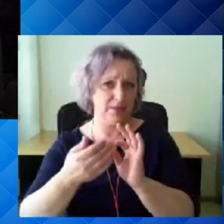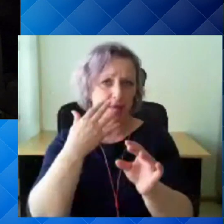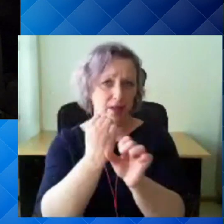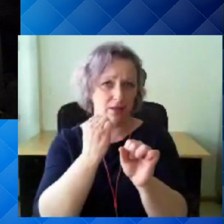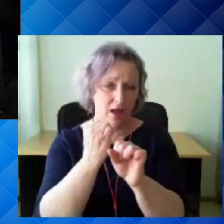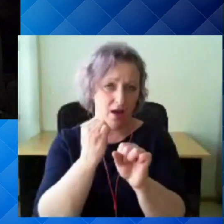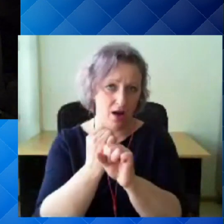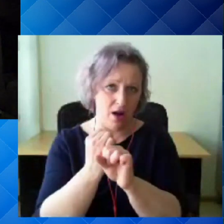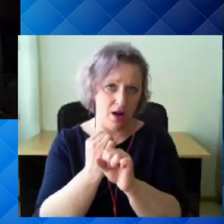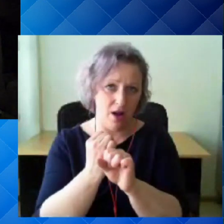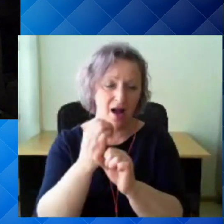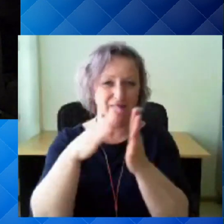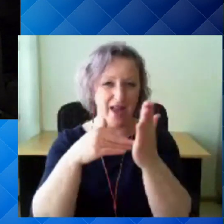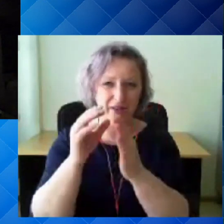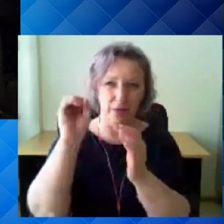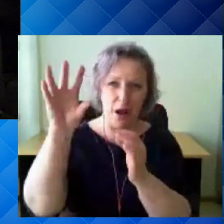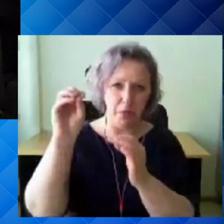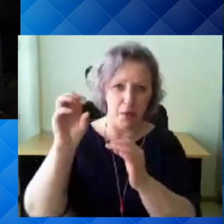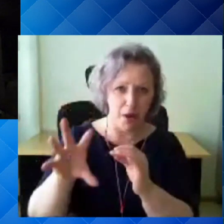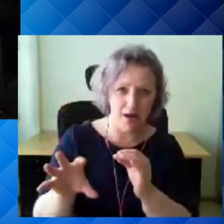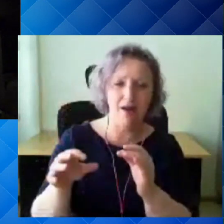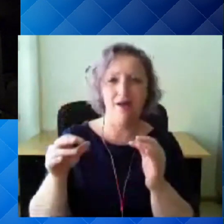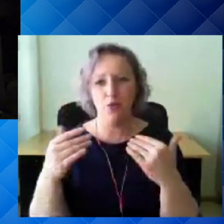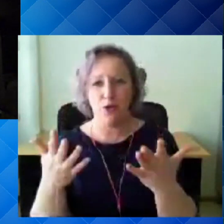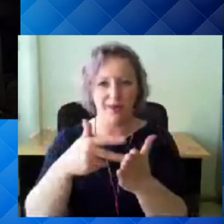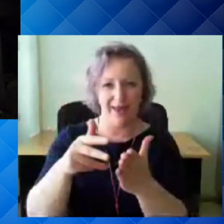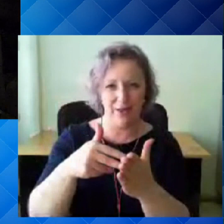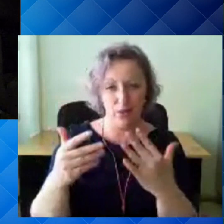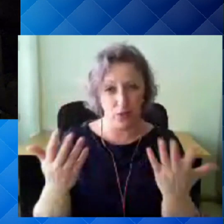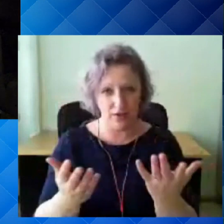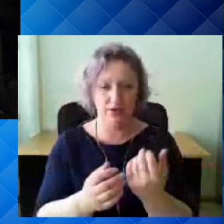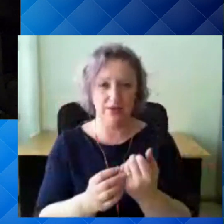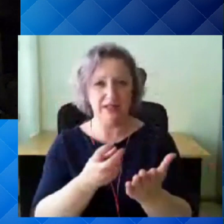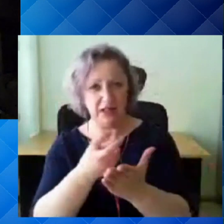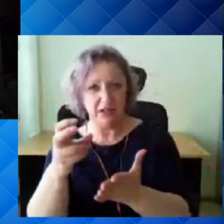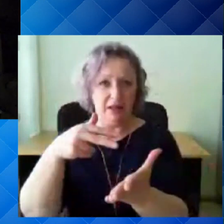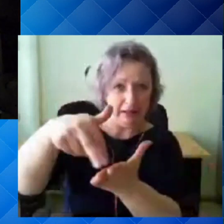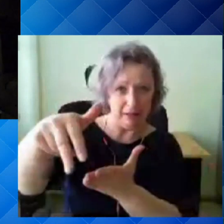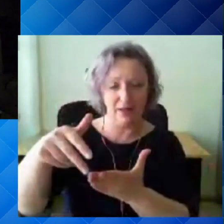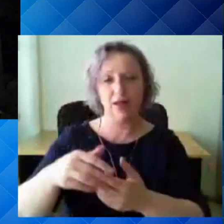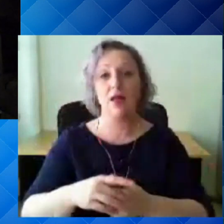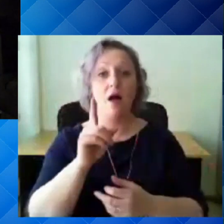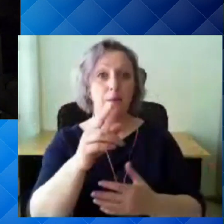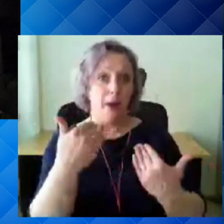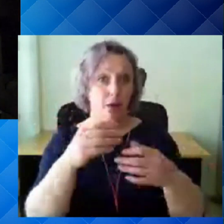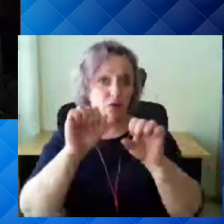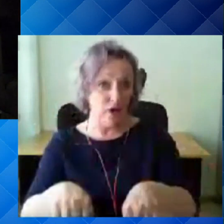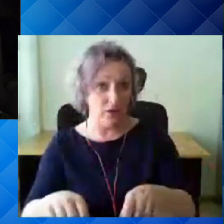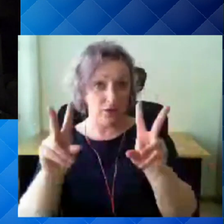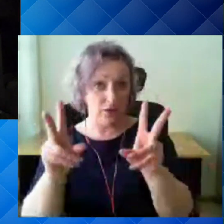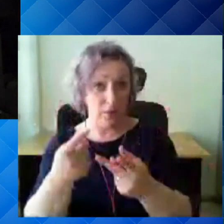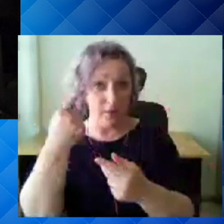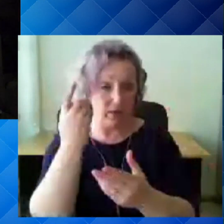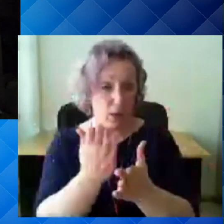või teise värvitooniga siis teel, et kas praegu on valitsusel siis samasugune mõte,